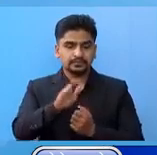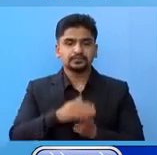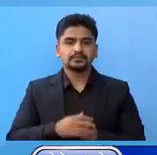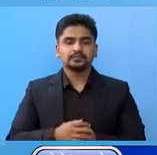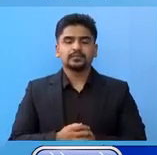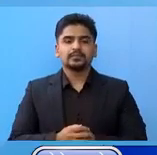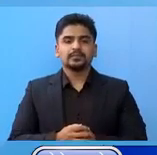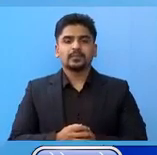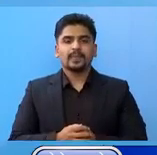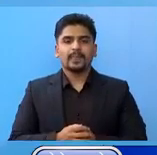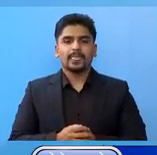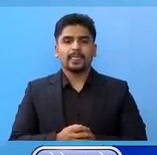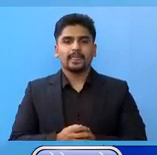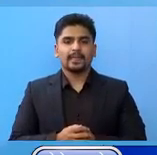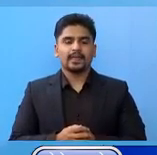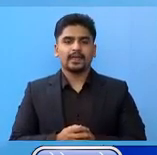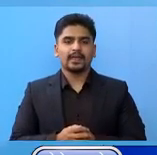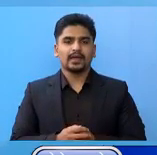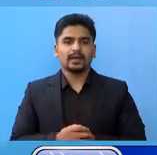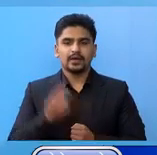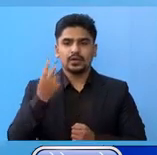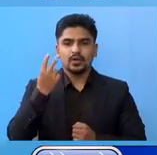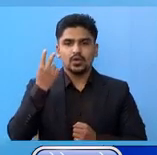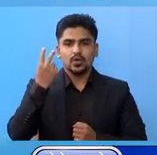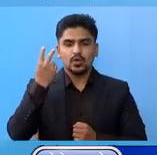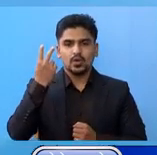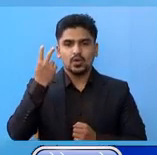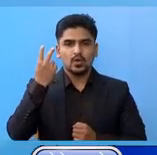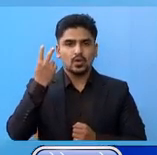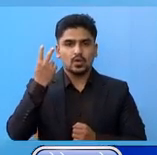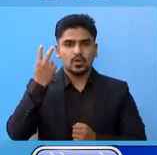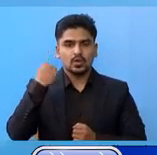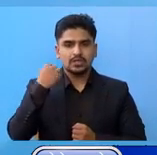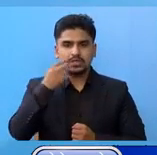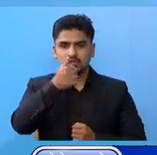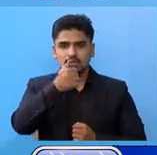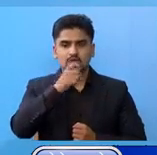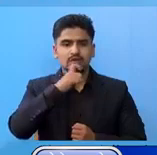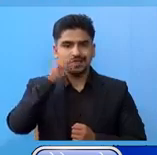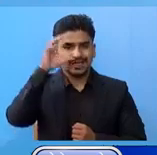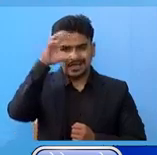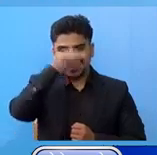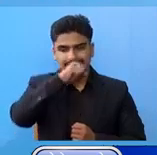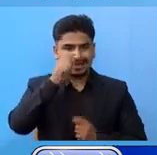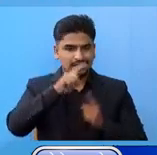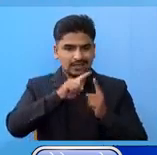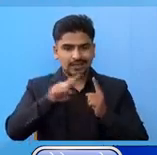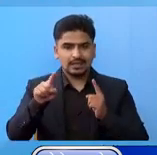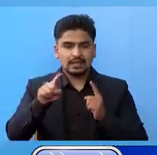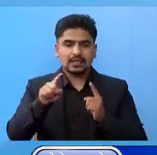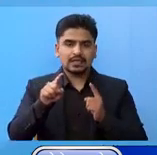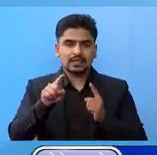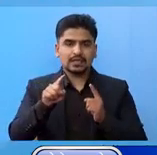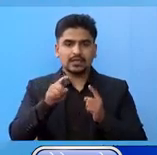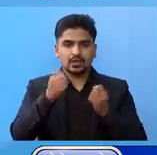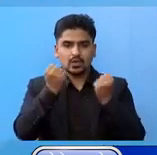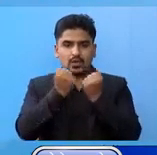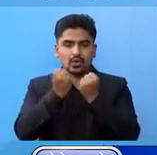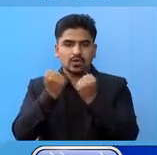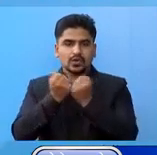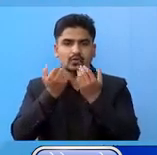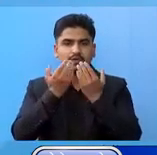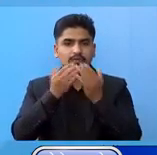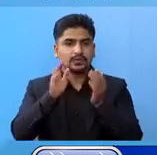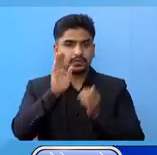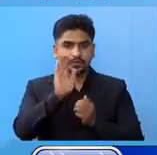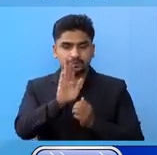रहा अर्थि गएको छा गते राती देखी लगडाउन खुलेको